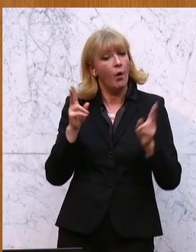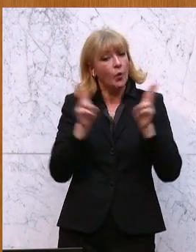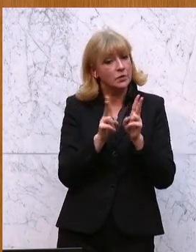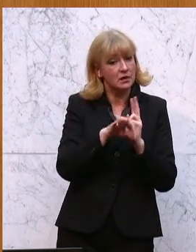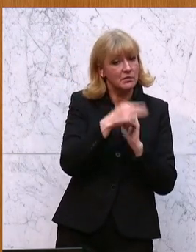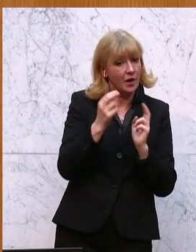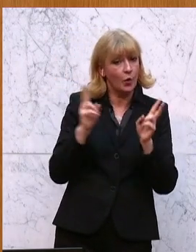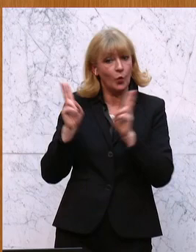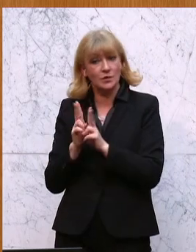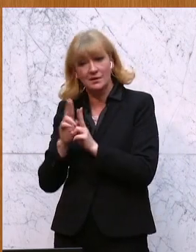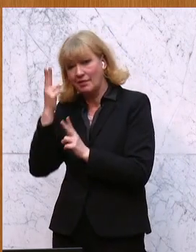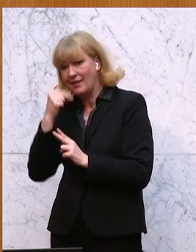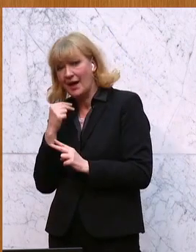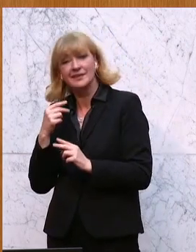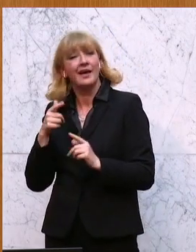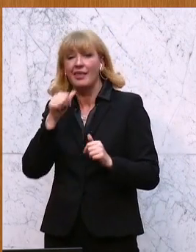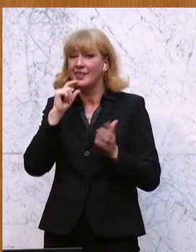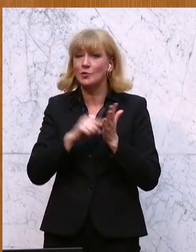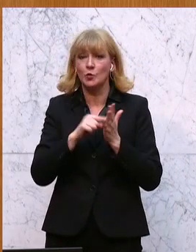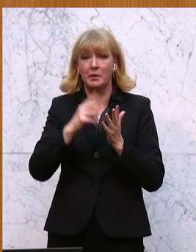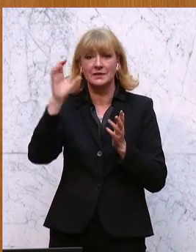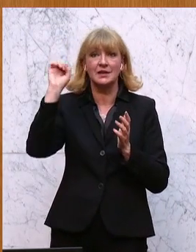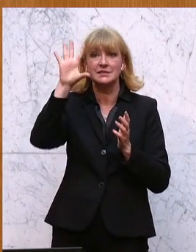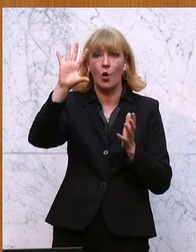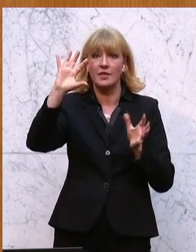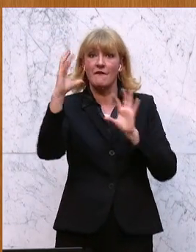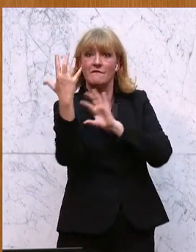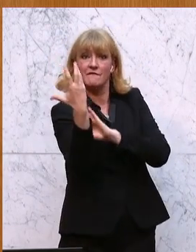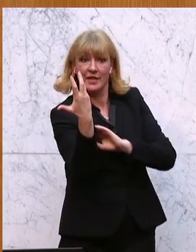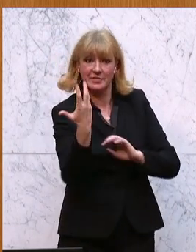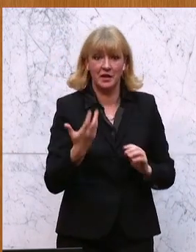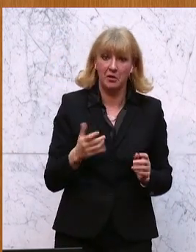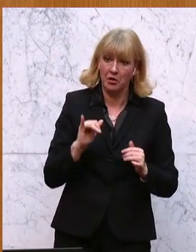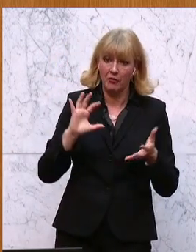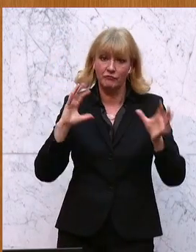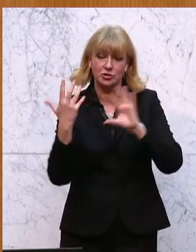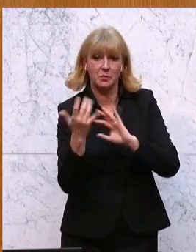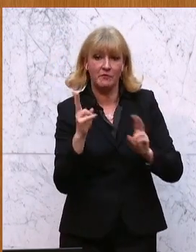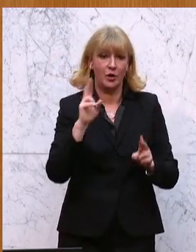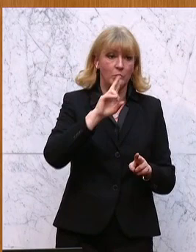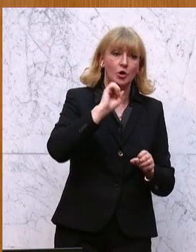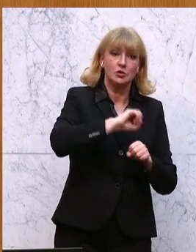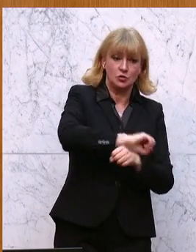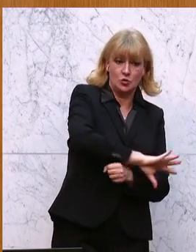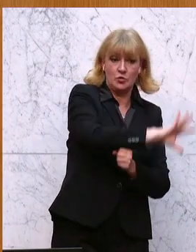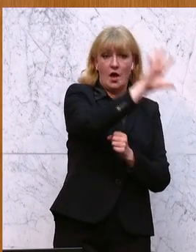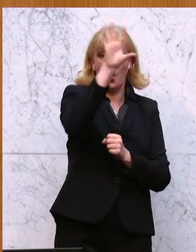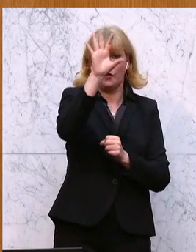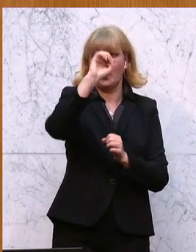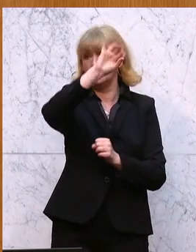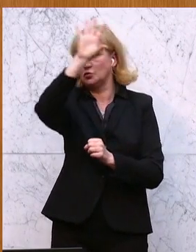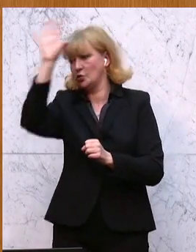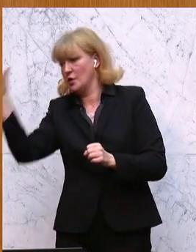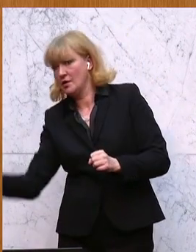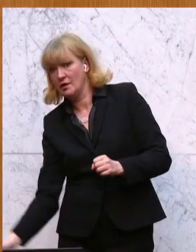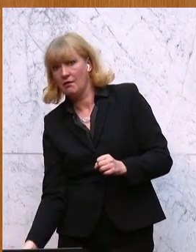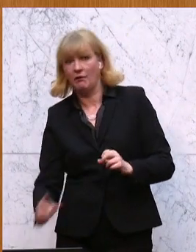die kürzeste Nacht nicht unbedingt bei der Sonnenwende ist, dass sich das durchaus ein bisschen verschiebt, weil sich Sonnenaufgang und Sonnenuntergang durchaus